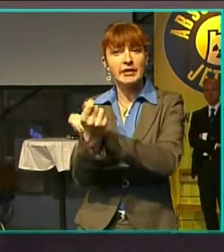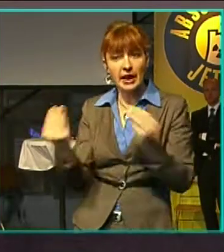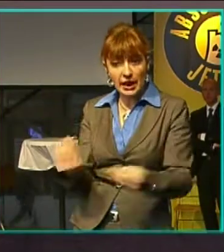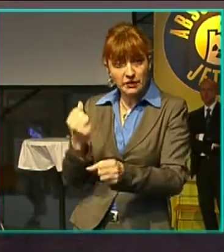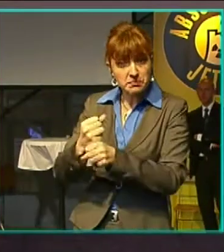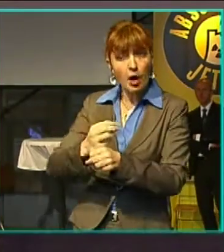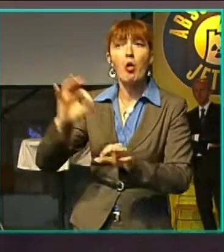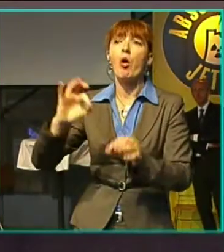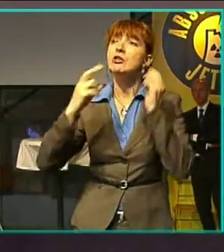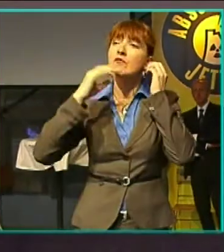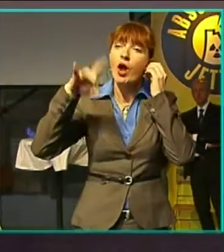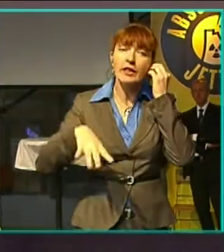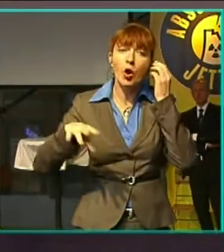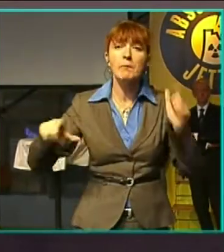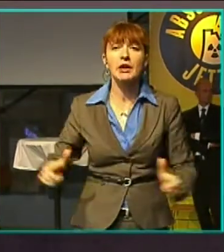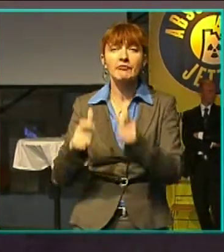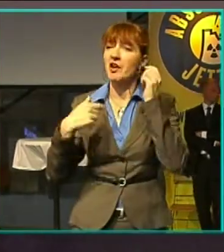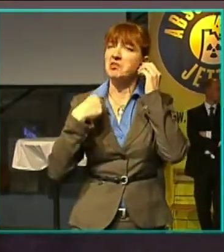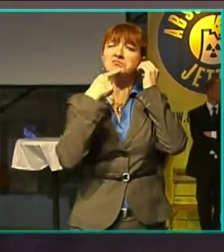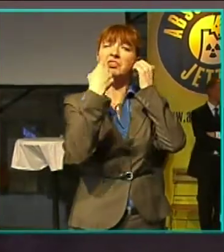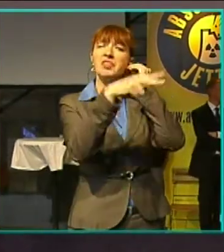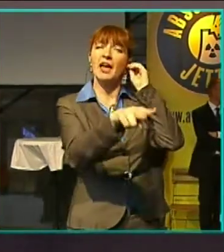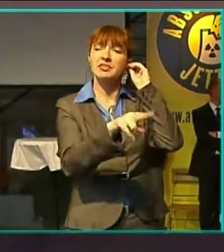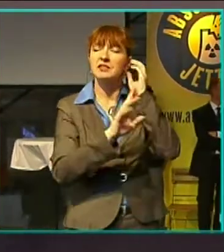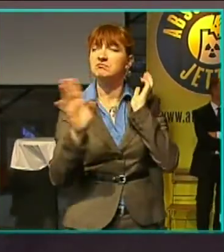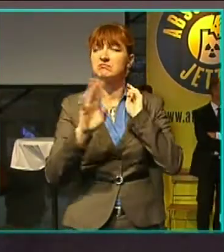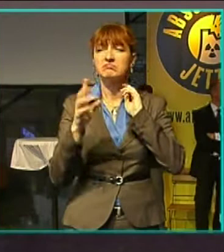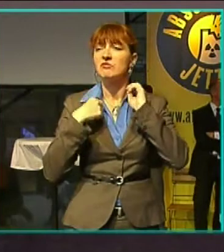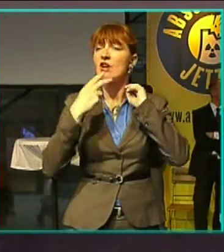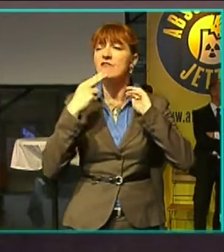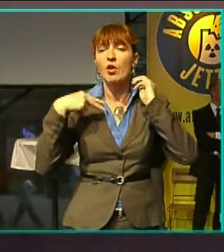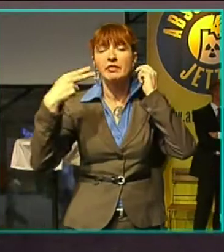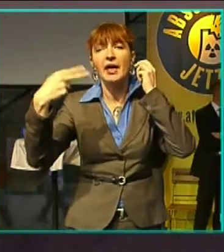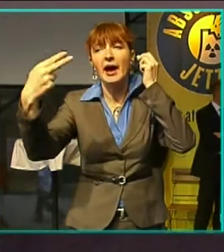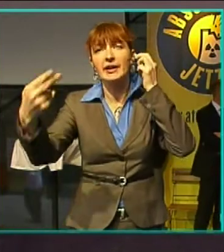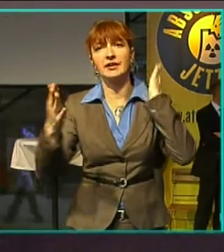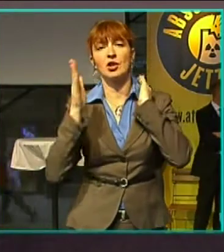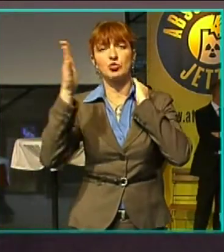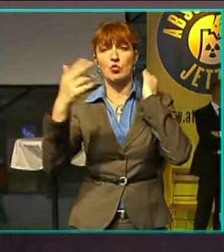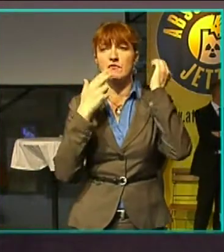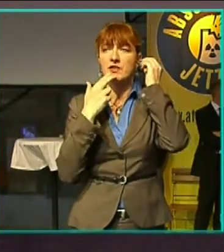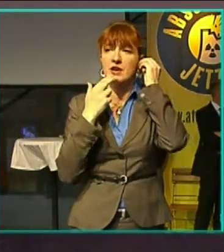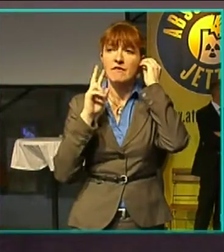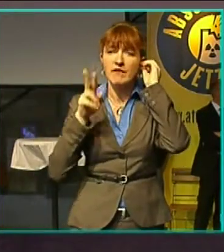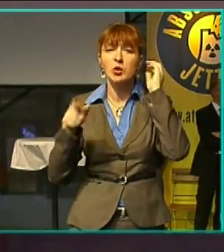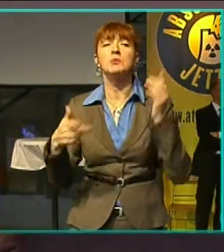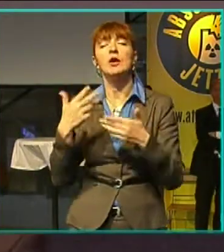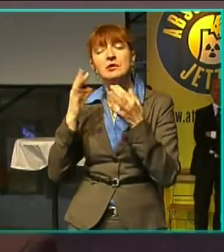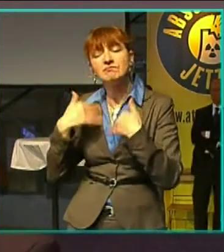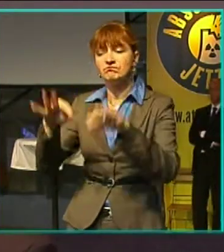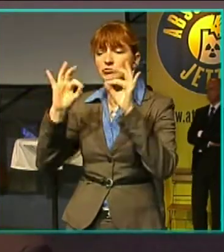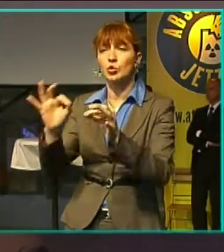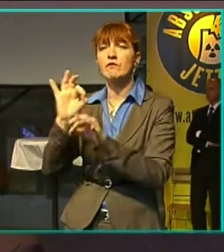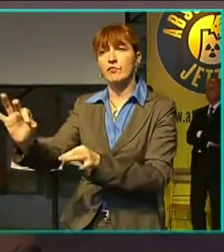Atomkraftwerke? Nein. Wir suchen uns aus, wir wollen eine nachhaltige Zukunft, weil das das Menschenwürdigste für eine